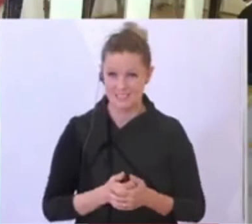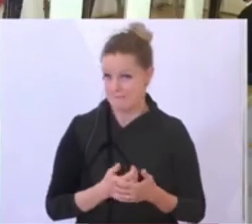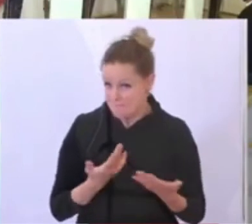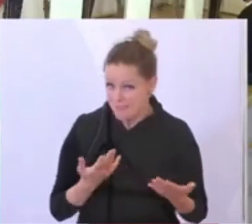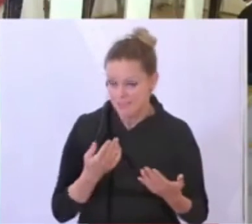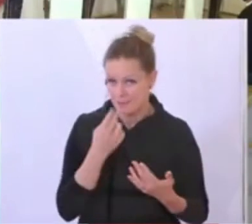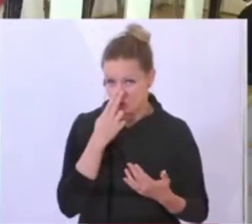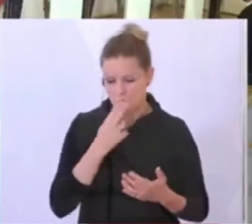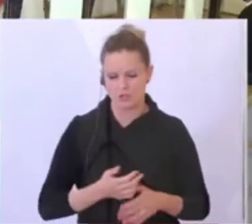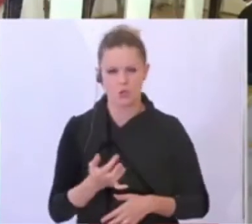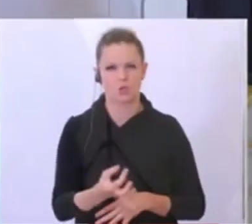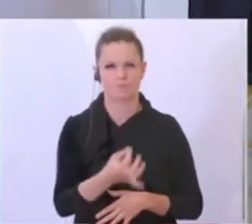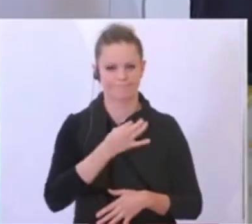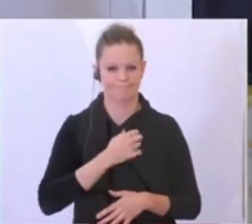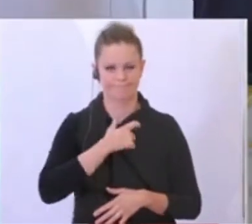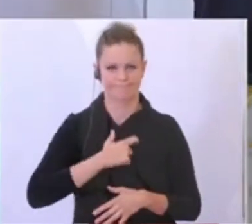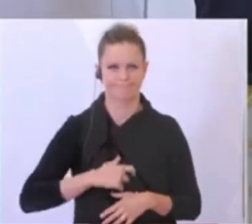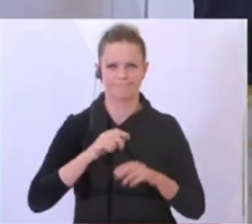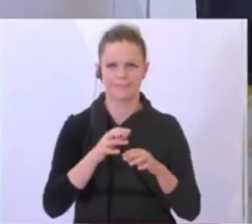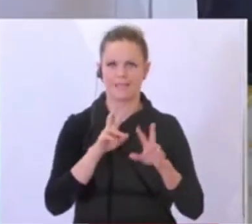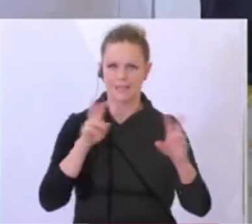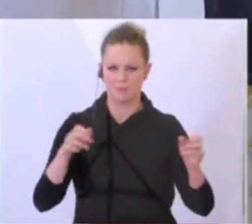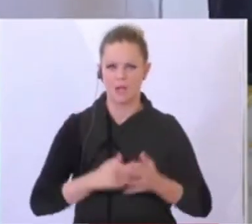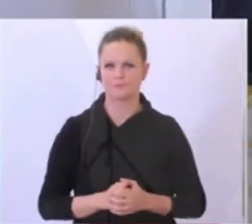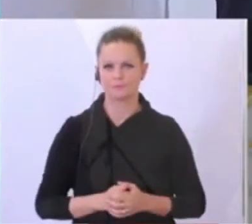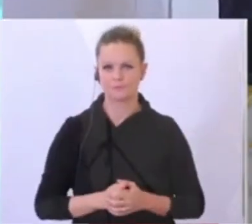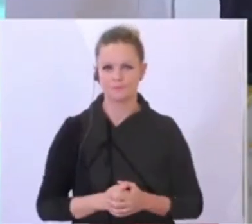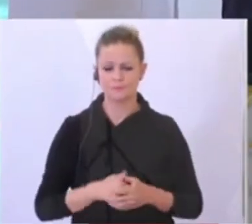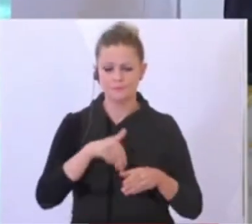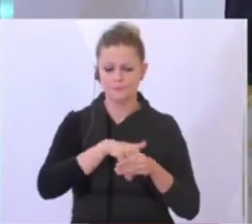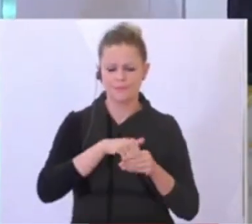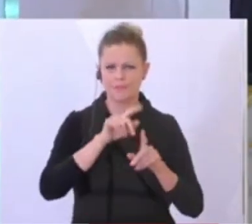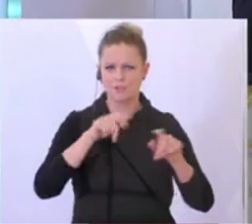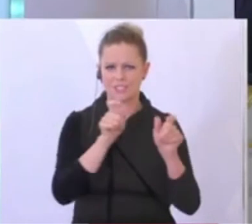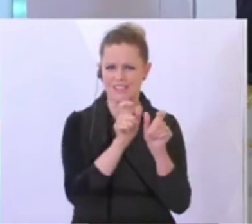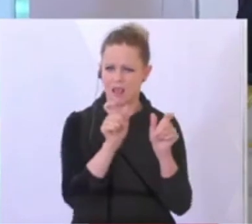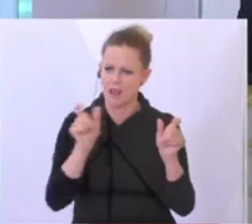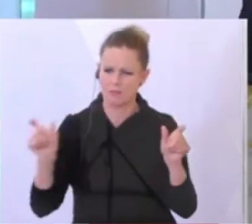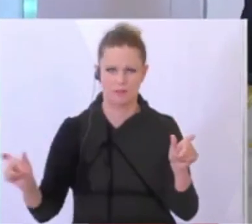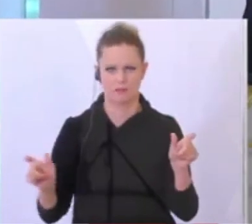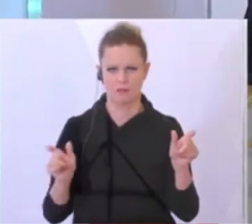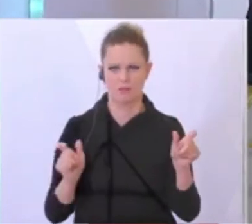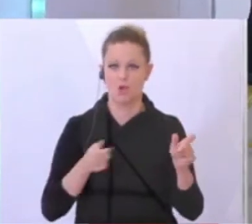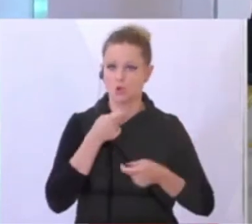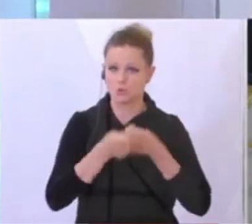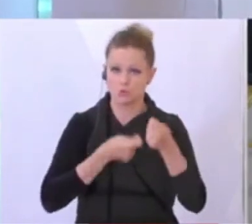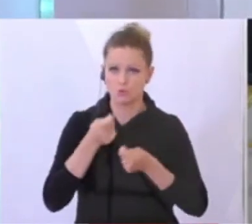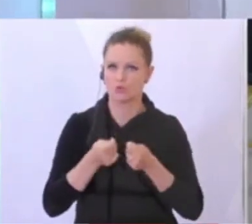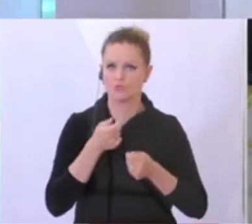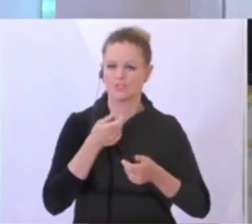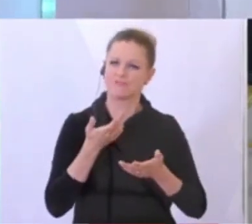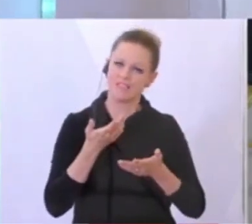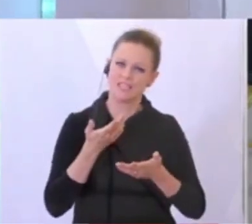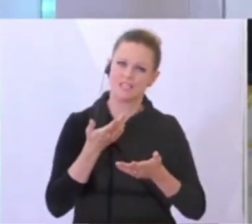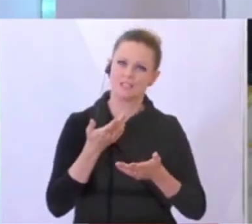Zu der an mich gerichteten Frage gibt es viele Elemente. Wir haben definiert, dass in den verschiedensten Bereichen dieser Zuschuss für Investitionen auch herangezogen